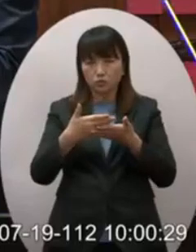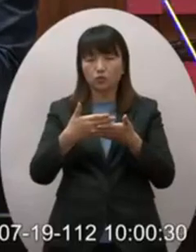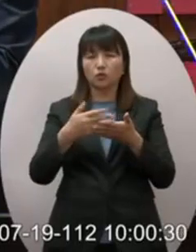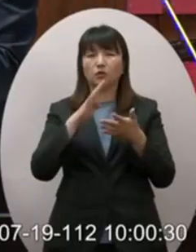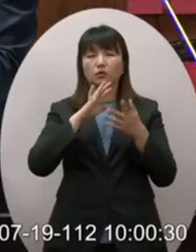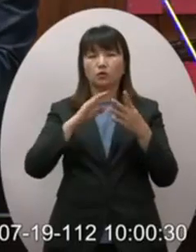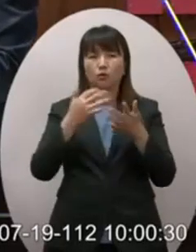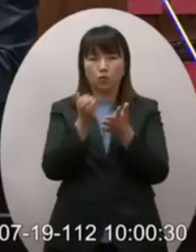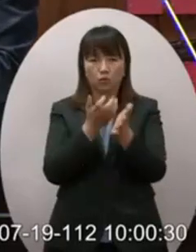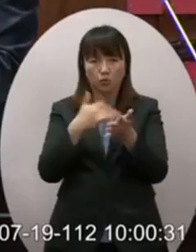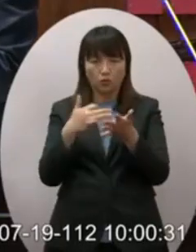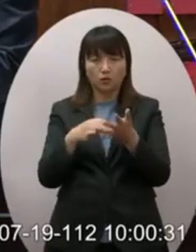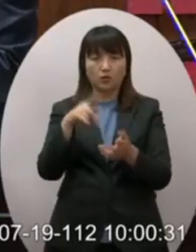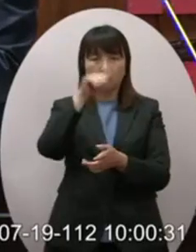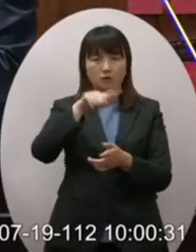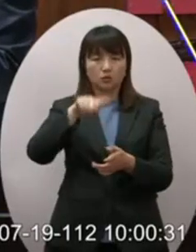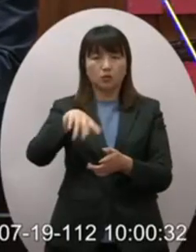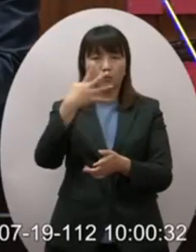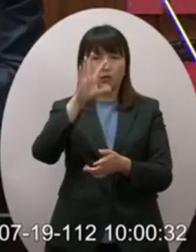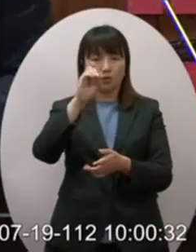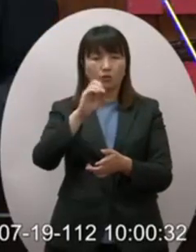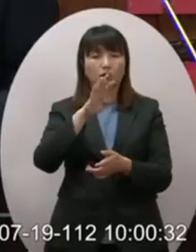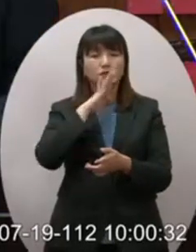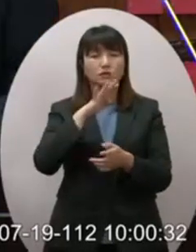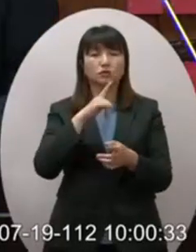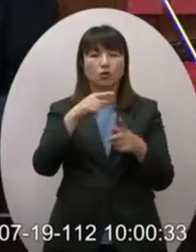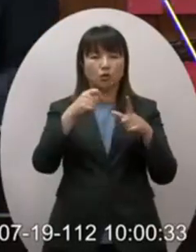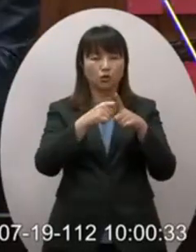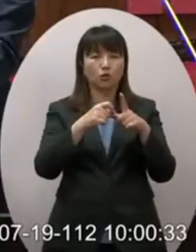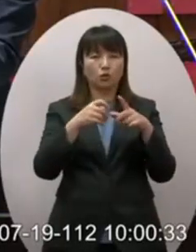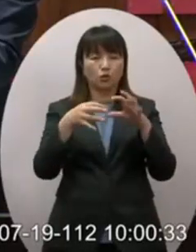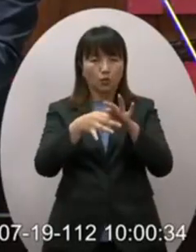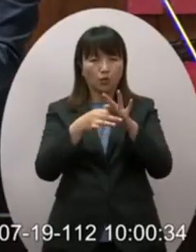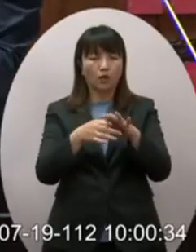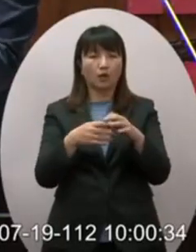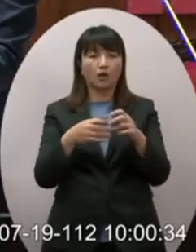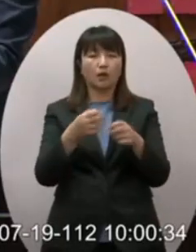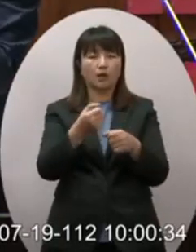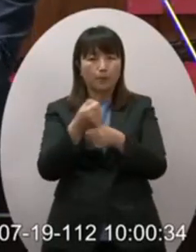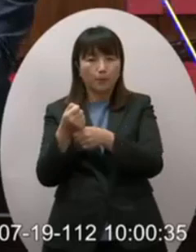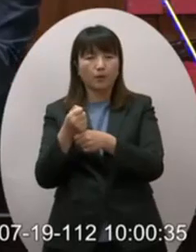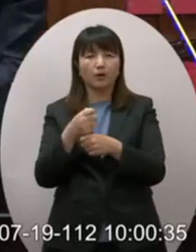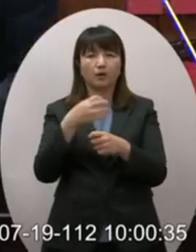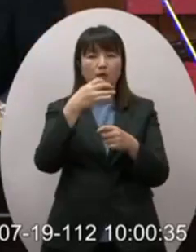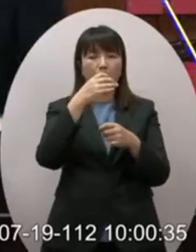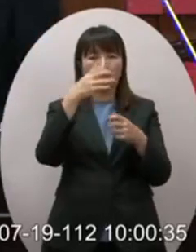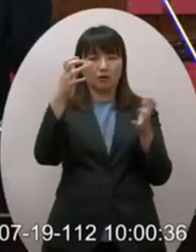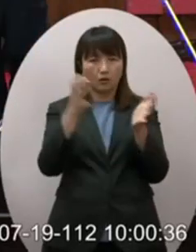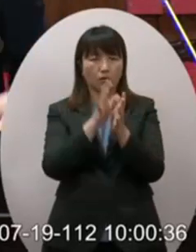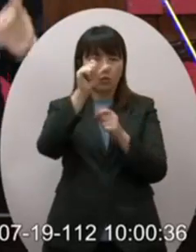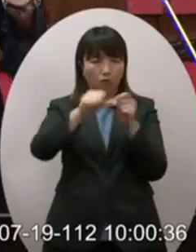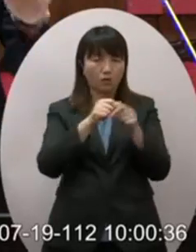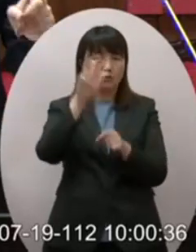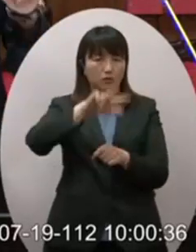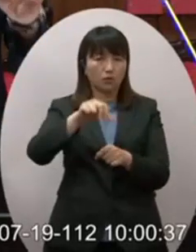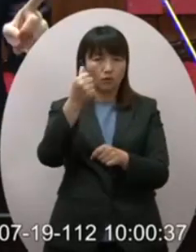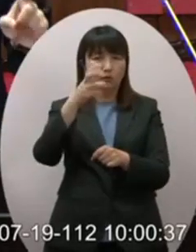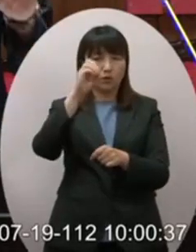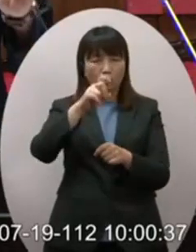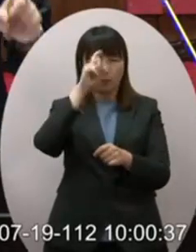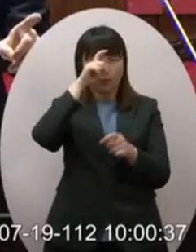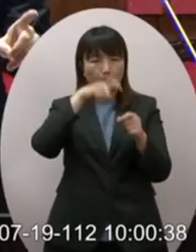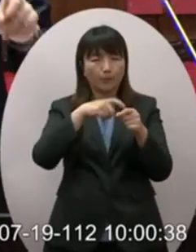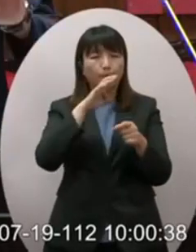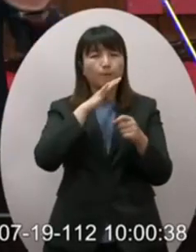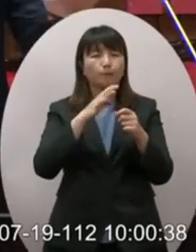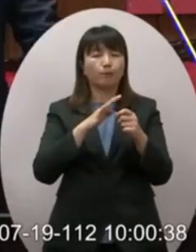交部每年編一千五百萬CPTPP的公關拉幣費用我們都給你的連續五年七千五百萬都給你的希望遊